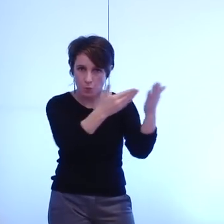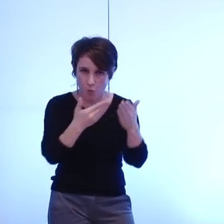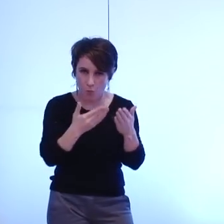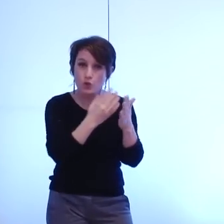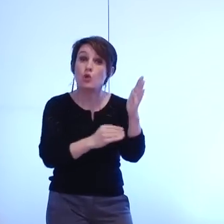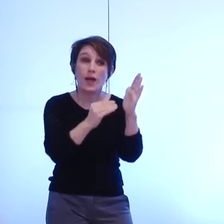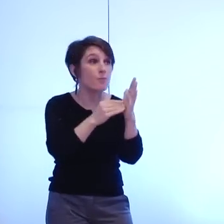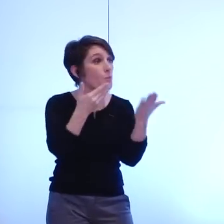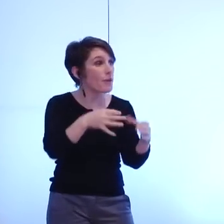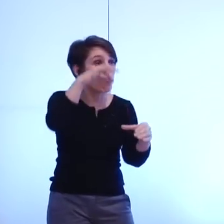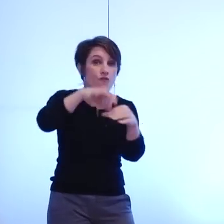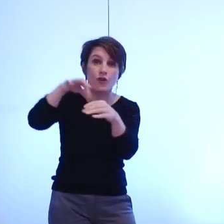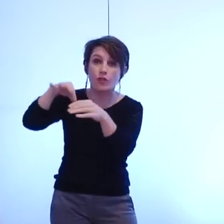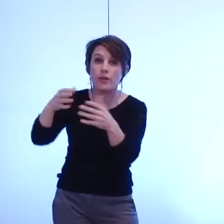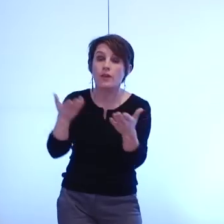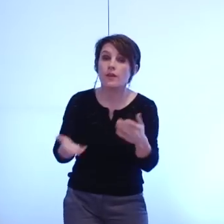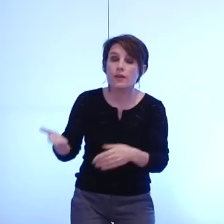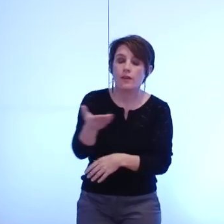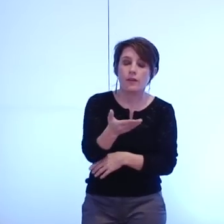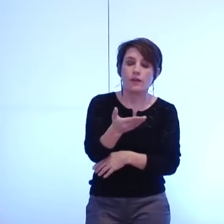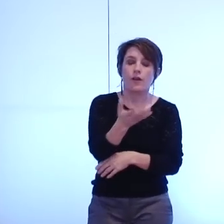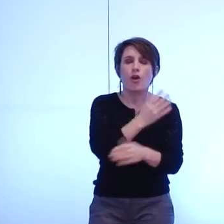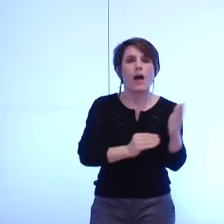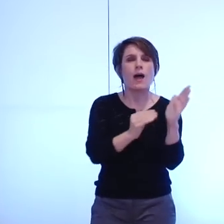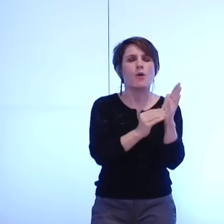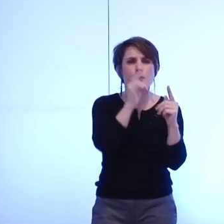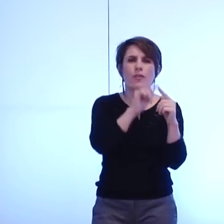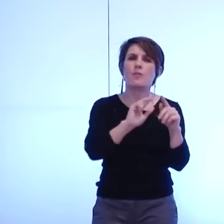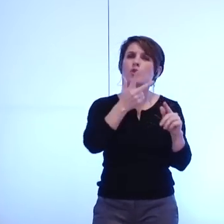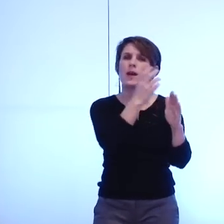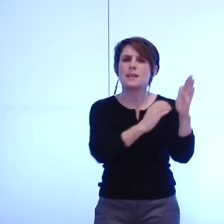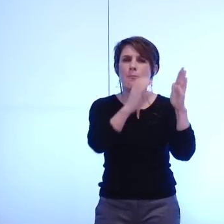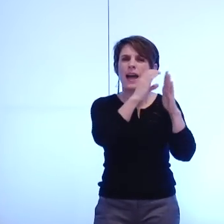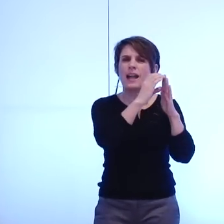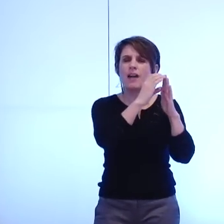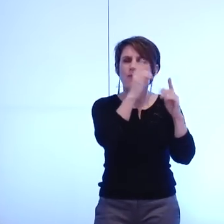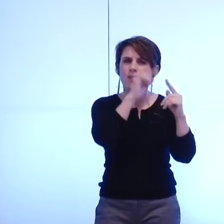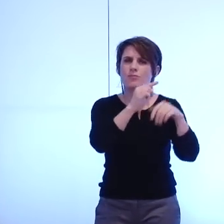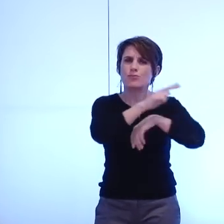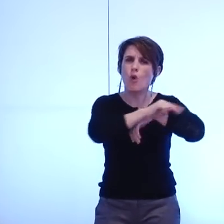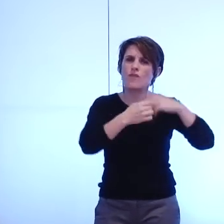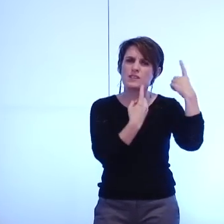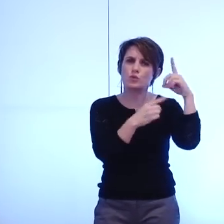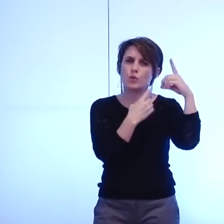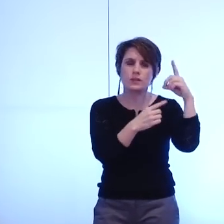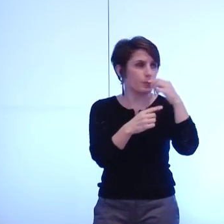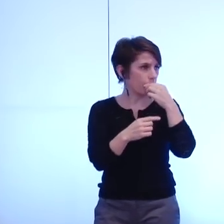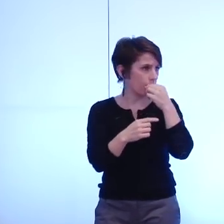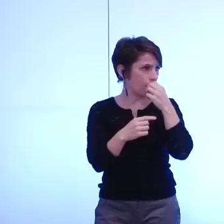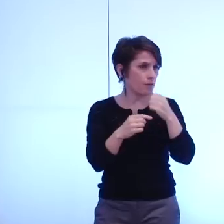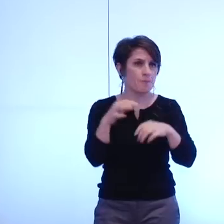aux voix l'amendement sur le 3ème paragraphe donc concernant l'office du tourisme qui ne prend pas part au vote